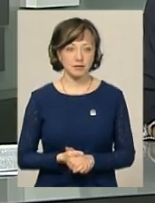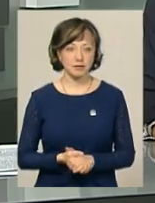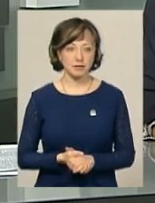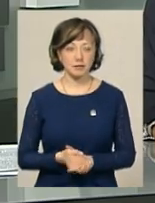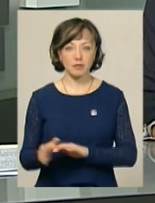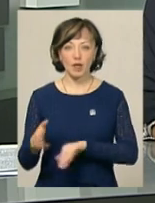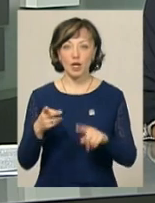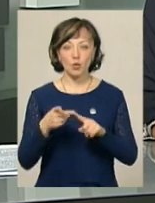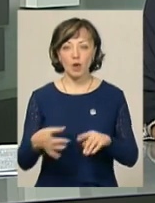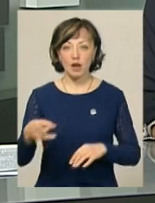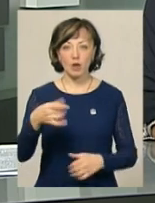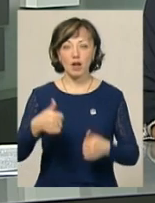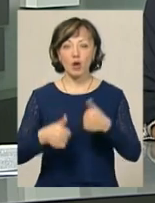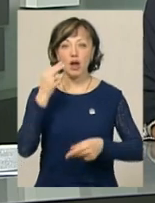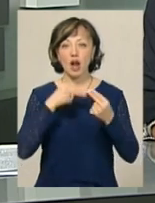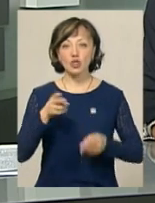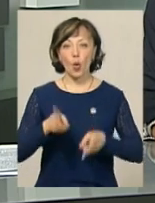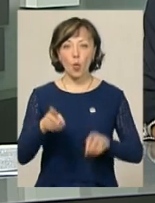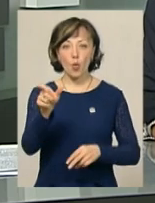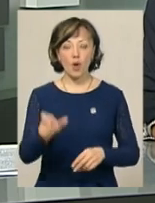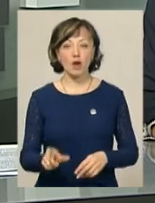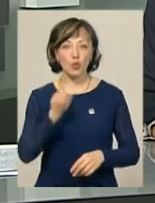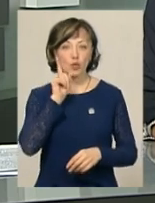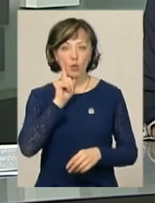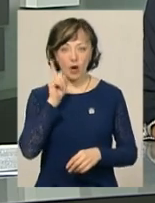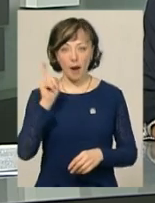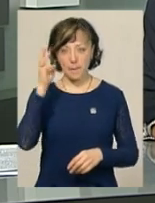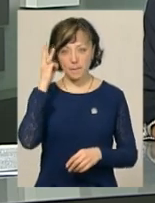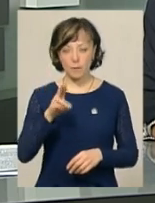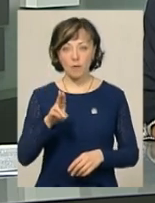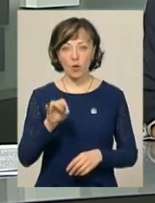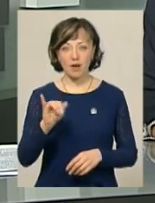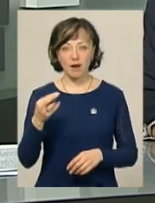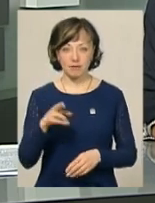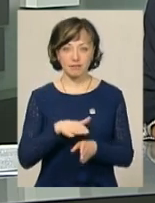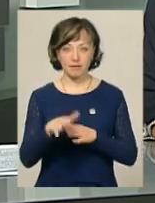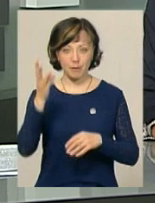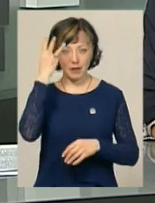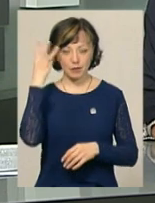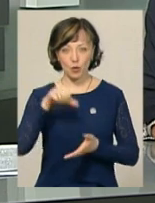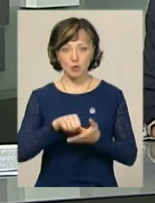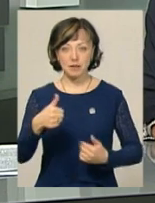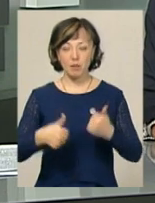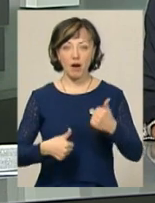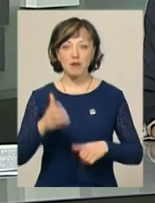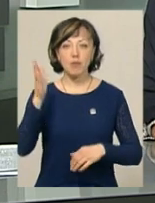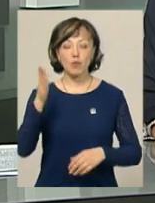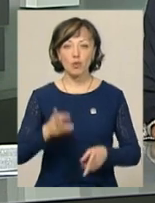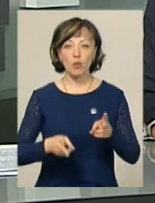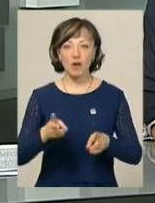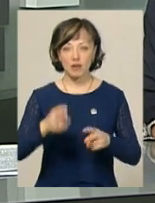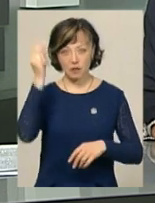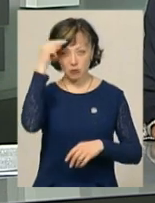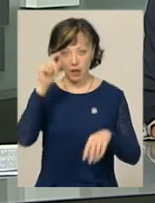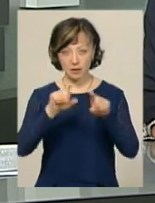Другий регіональний конкурс «Кращий кухар-юніор Поділля» сьогодні відбувся у Хмельницькому. Участь у змагання взяли майбутні кухарі із